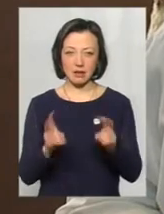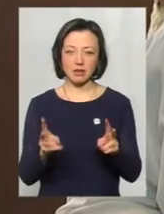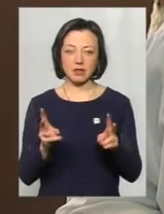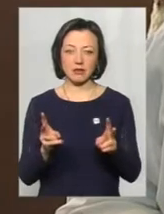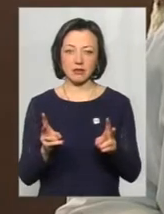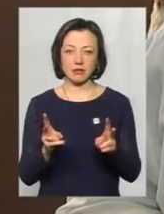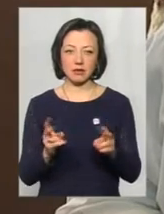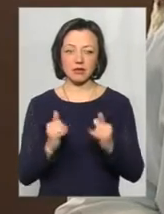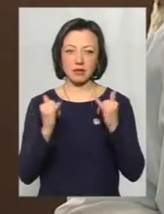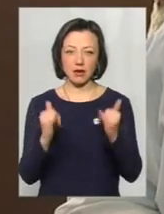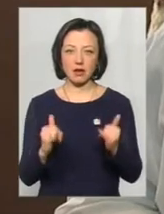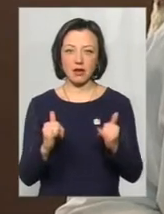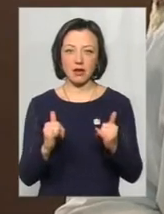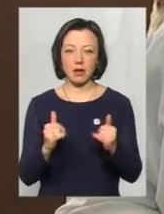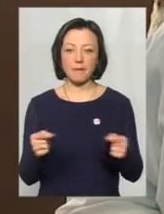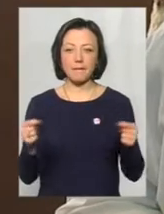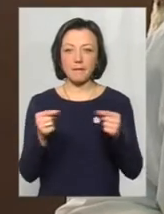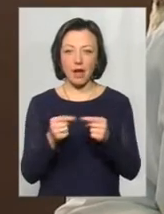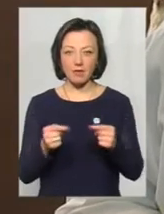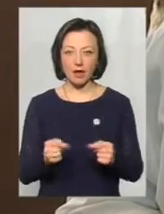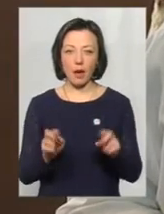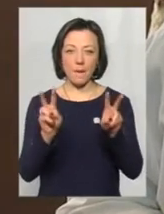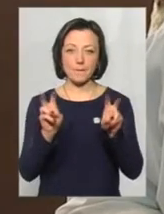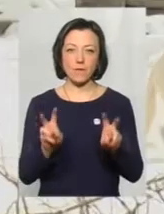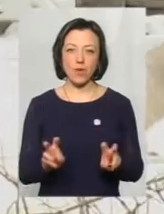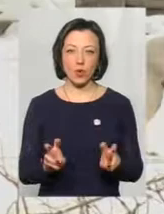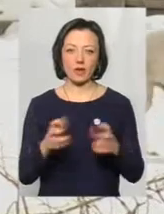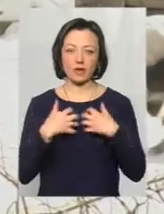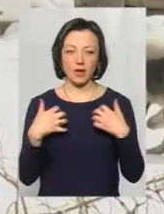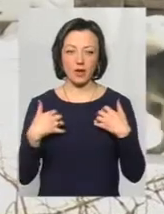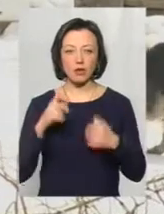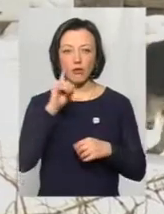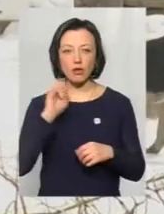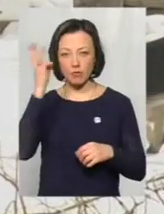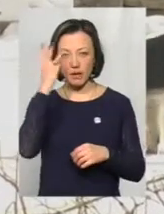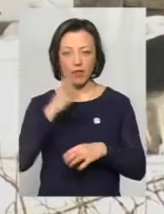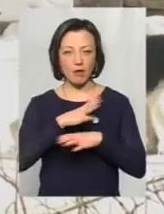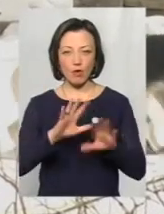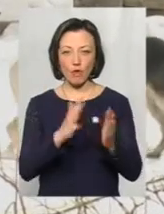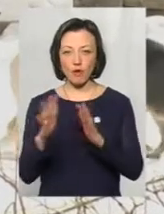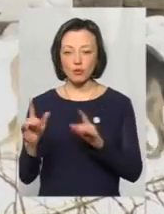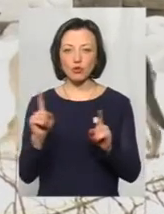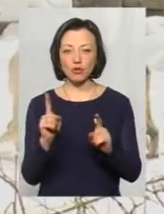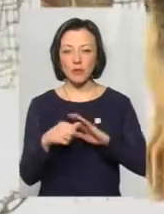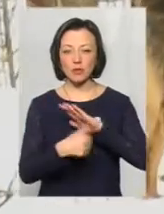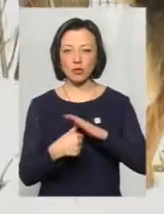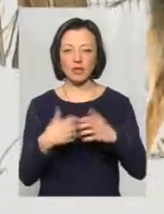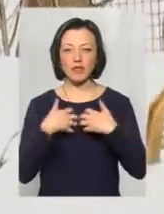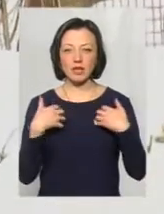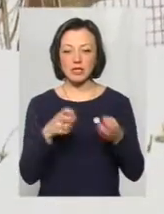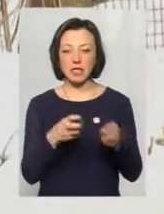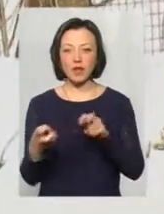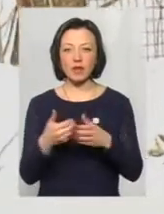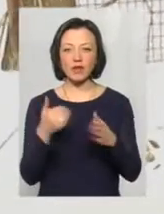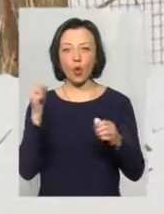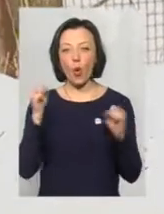для певних тварин. Поки що у Хмельницькому не було випадків, щоб бездомні тварини загинули від